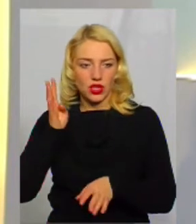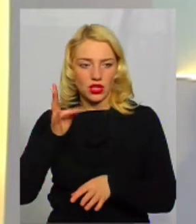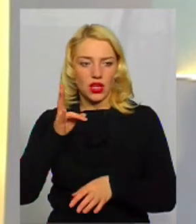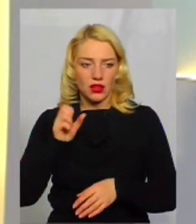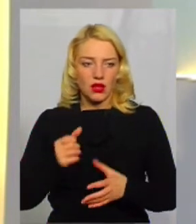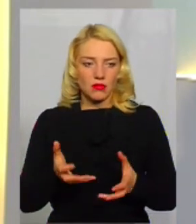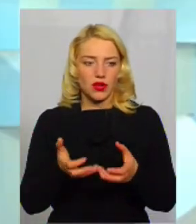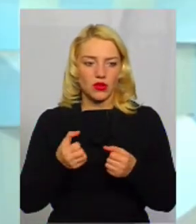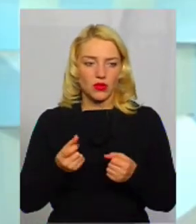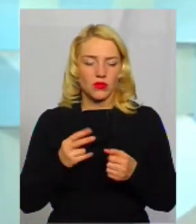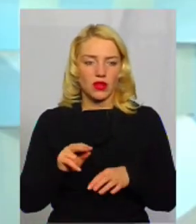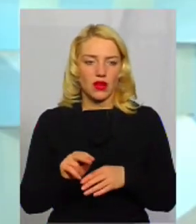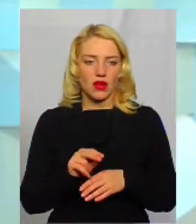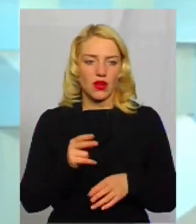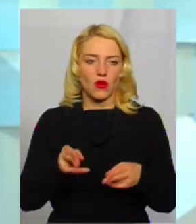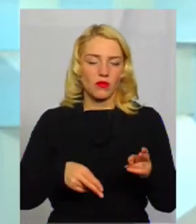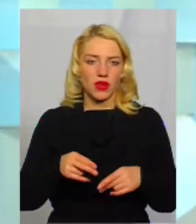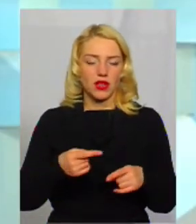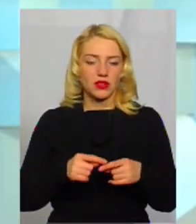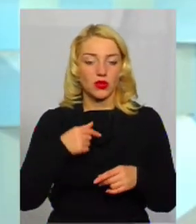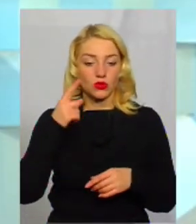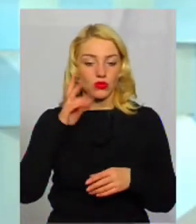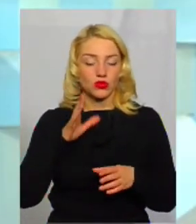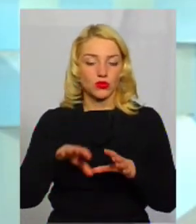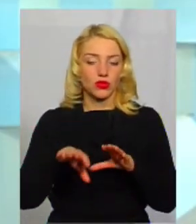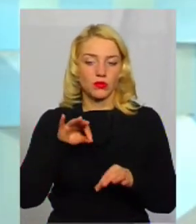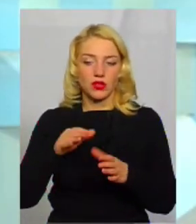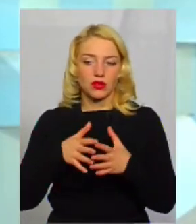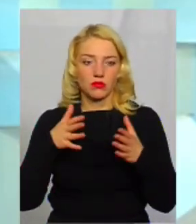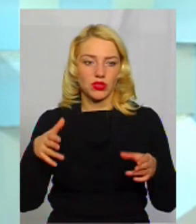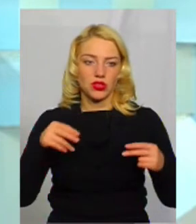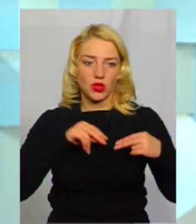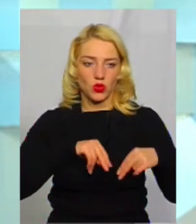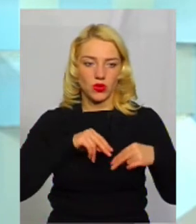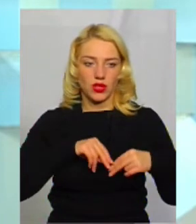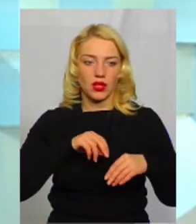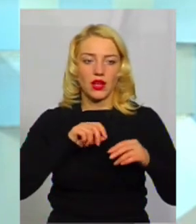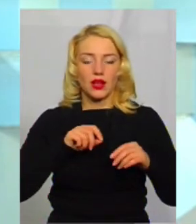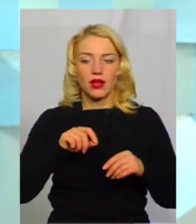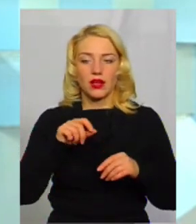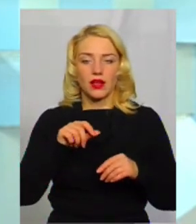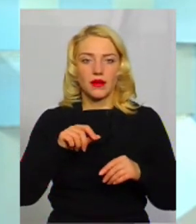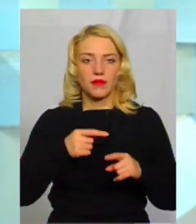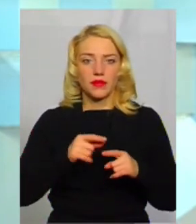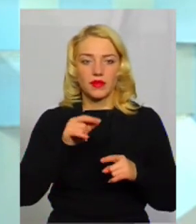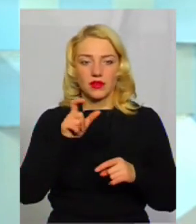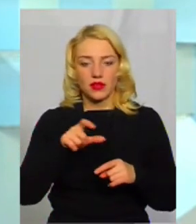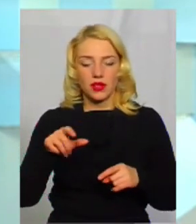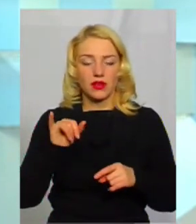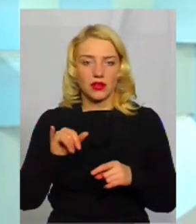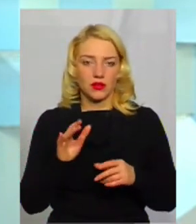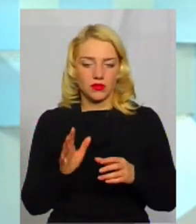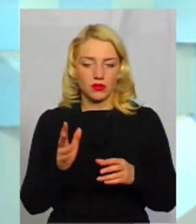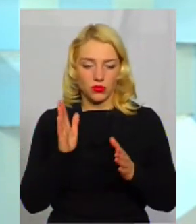операції? Я думаю, вони будуть набирати кращих працівників, більше працівників, і будуть так працювати. Але хворі